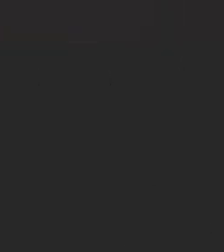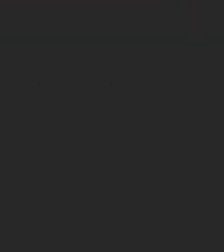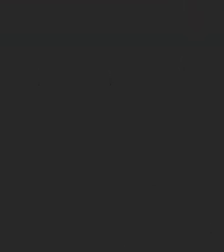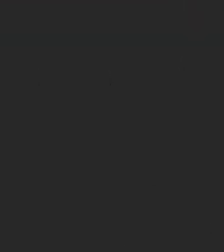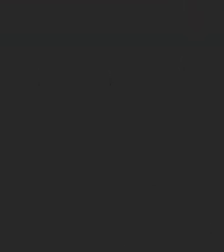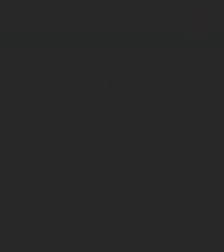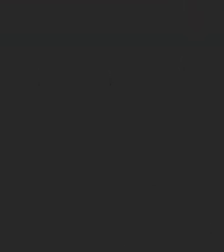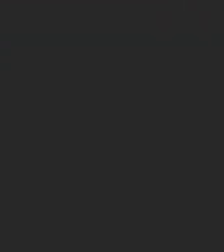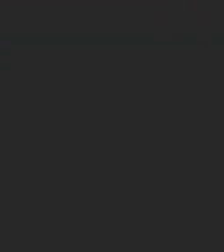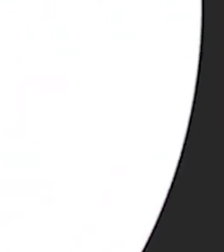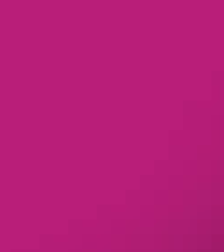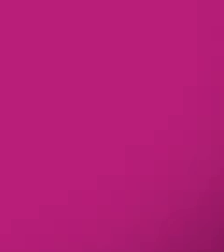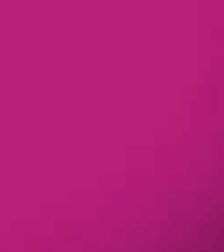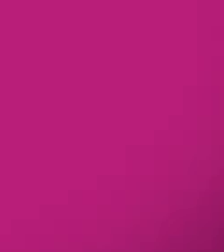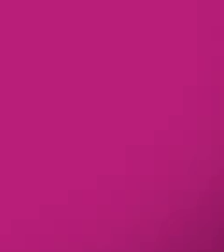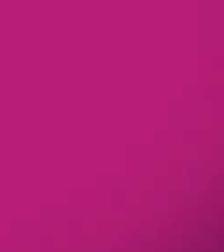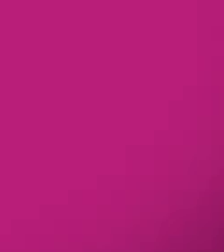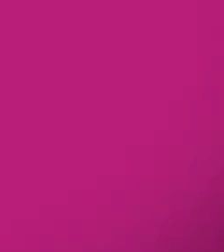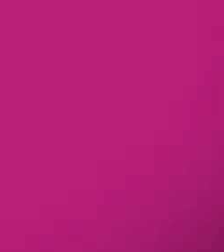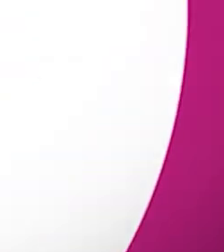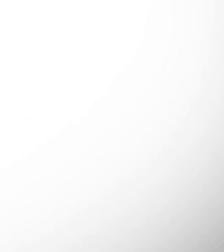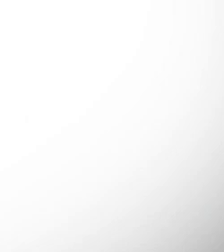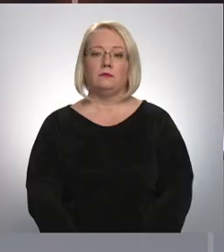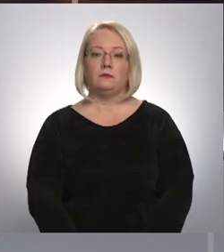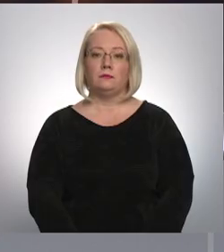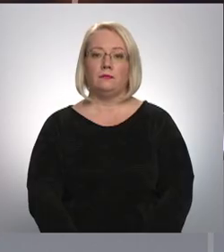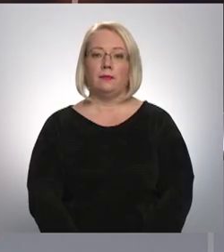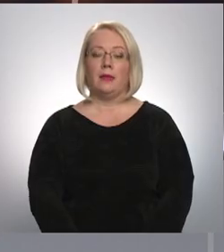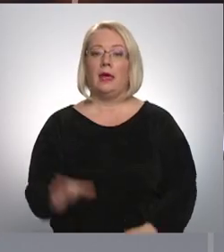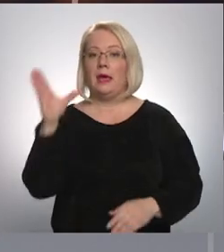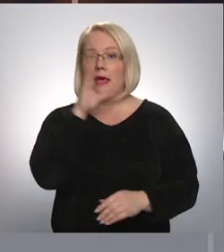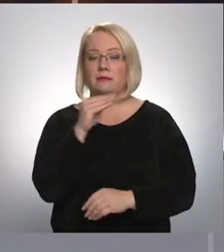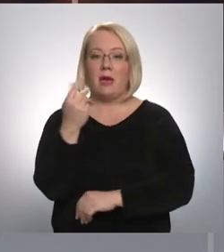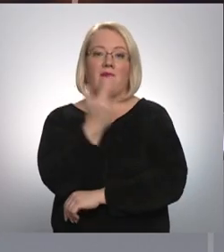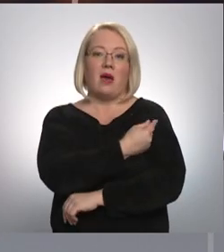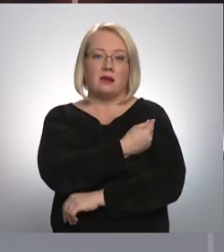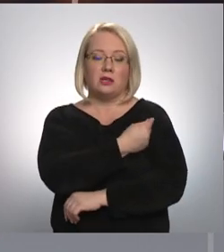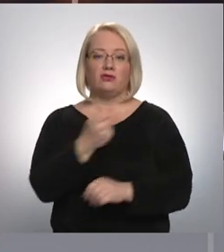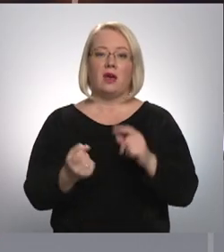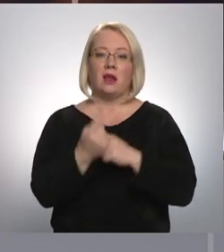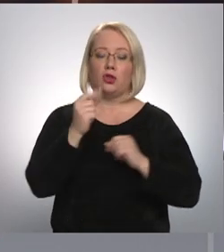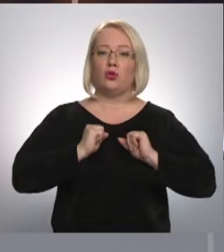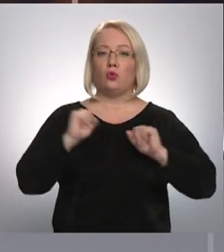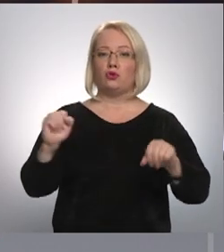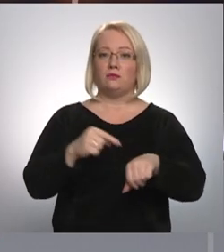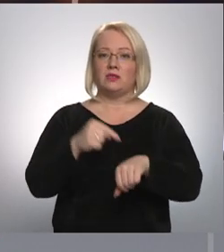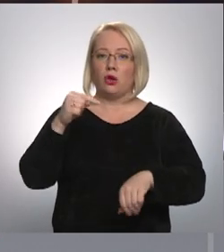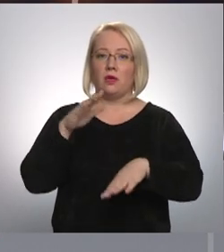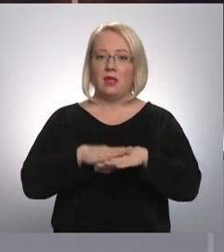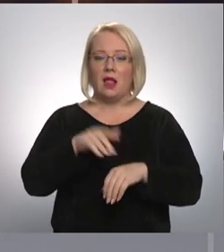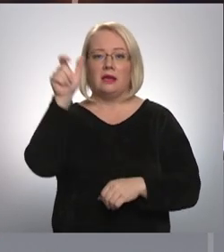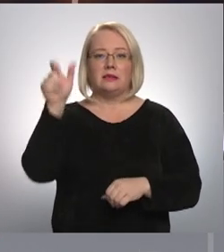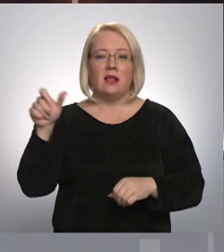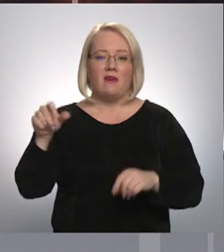Re, visi ēters ir te! Iespējams vakcinēšanās radītās drošības sajūtas dēļ cilvēki